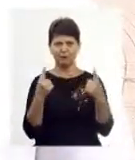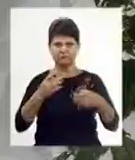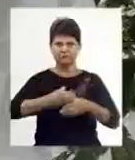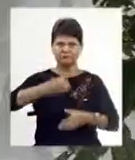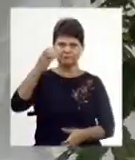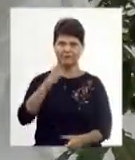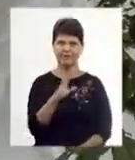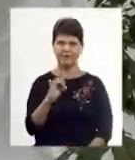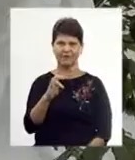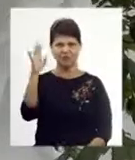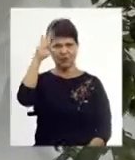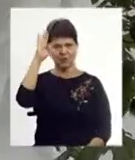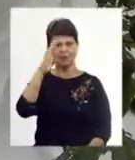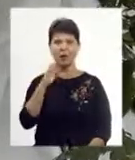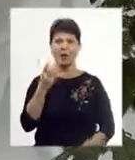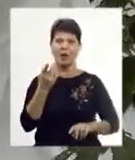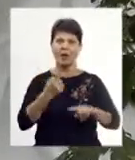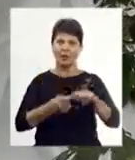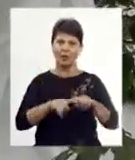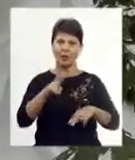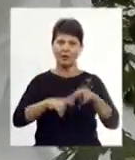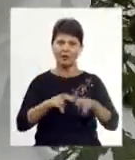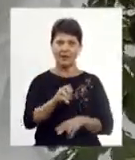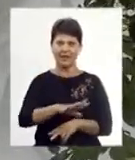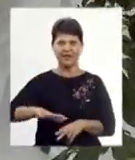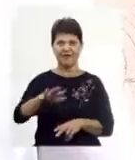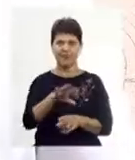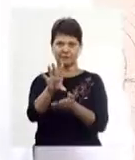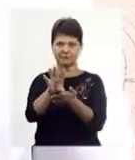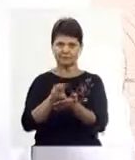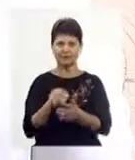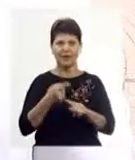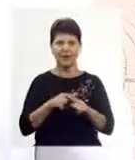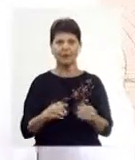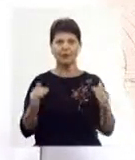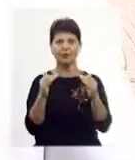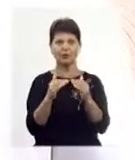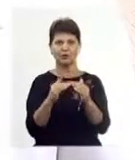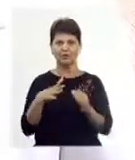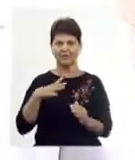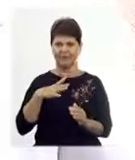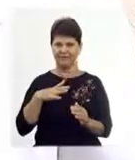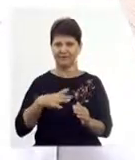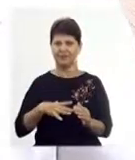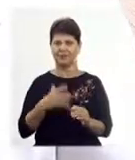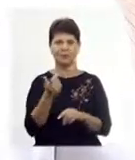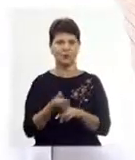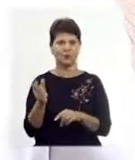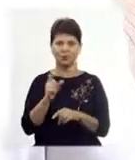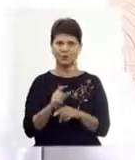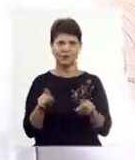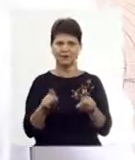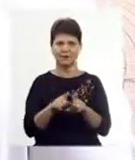водогінна. Будували їх саме за європейським стилем. Це будинок, який витриманий дуже в